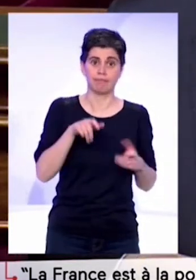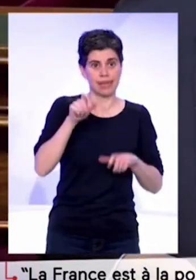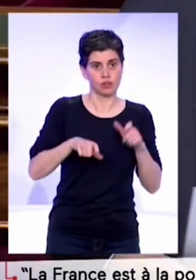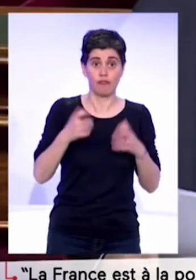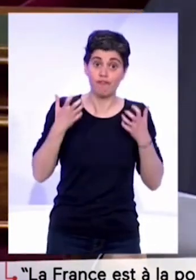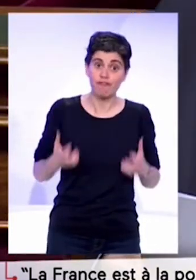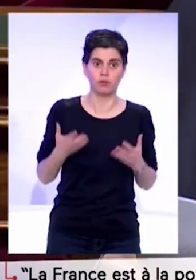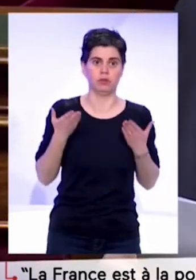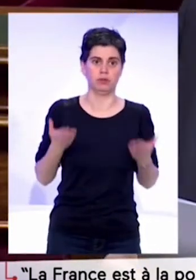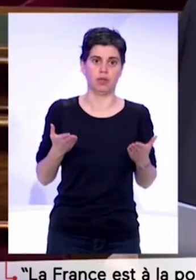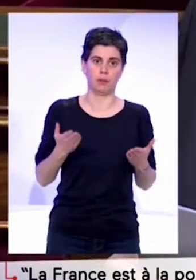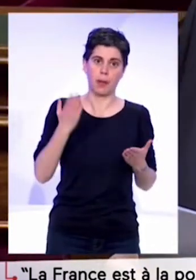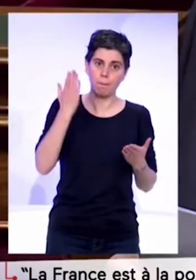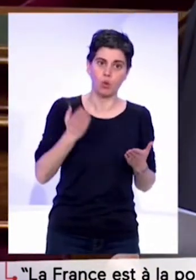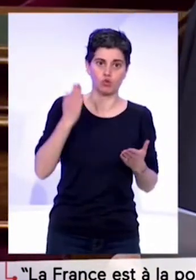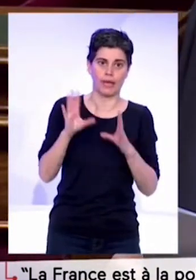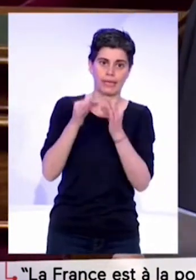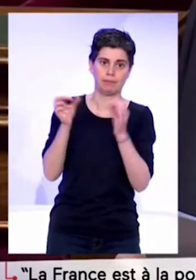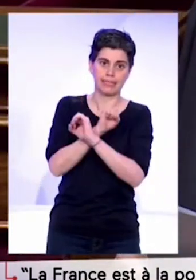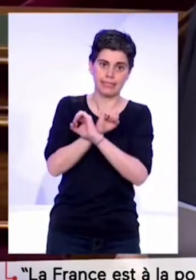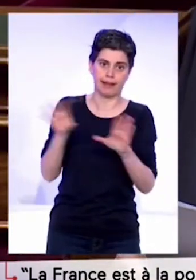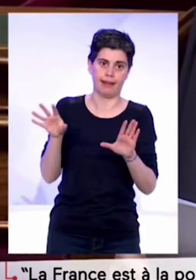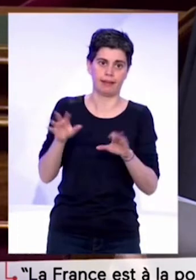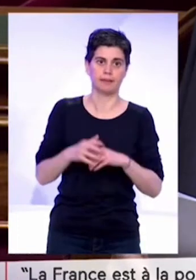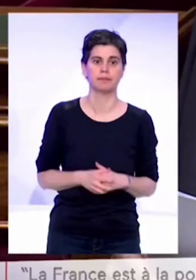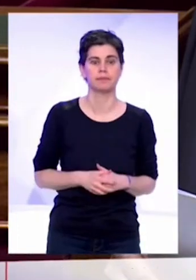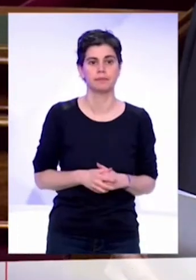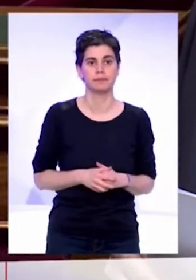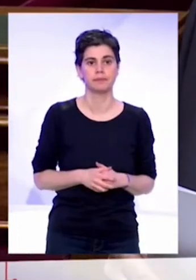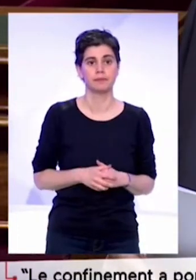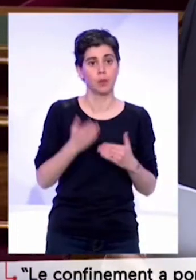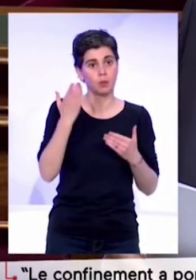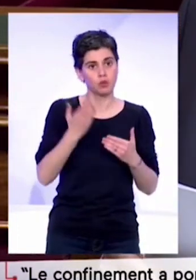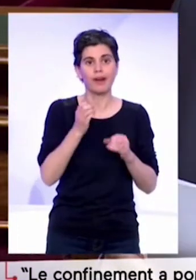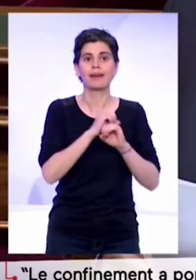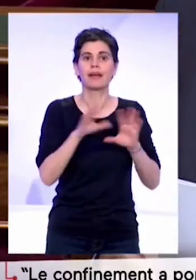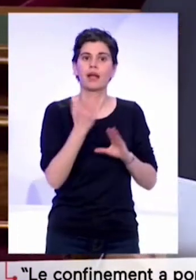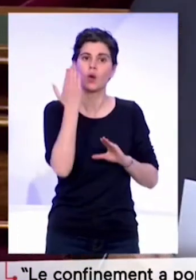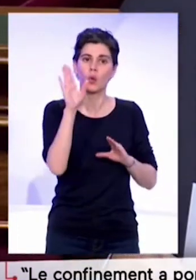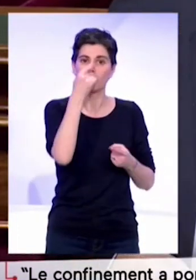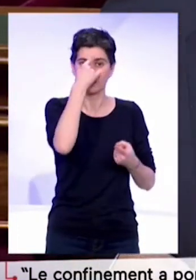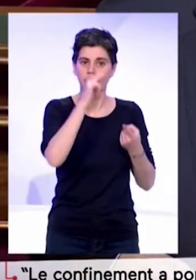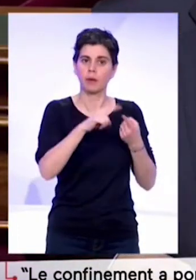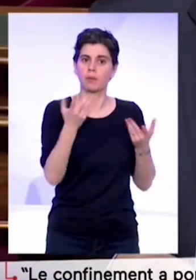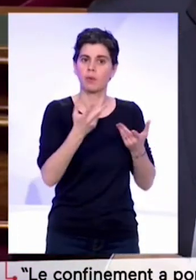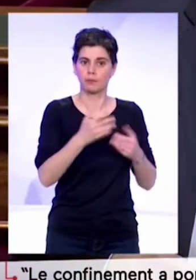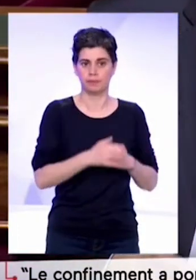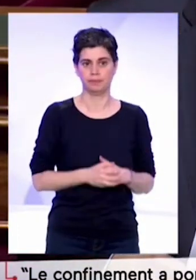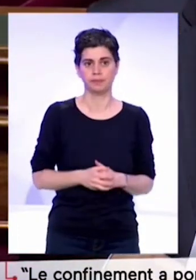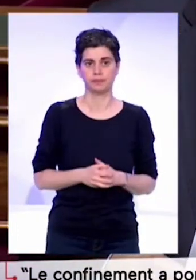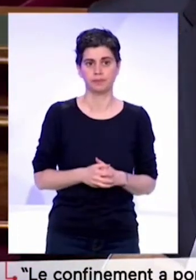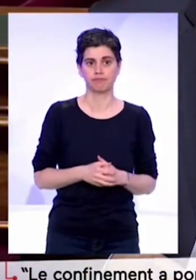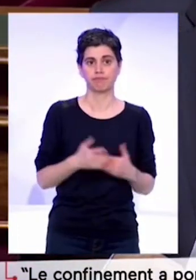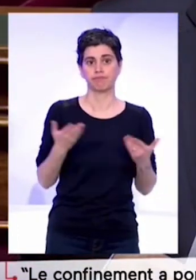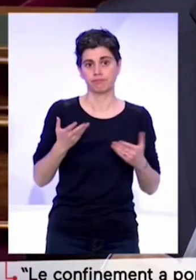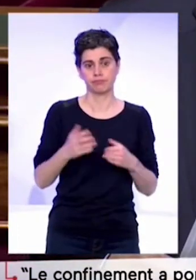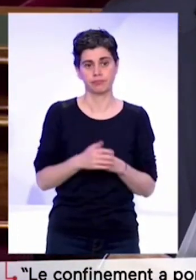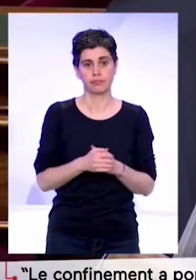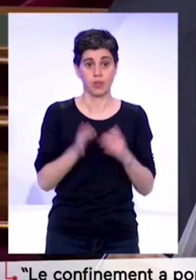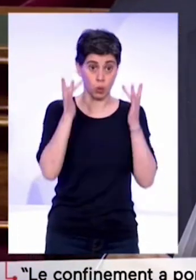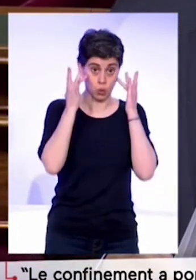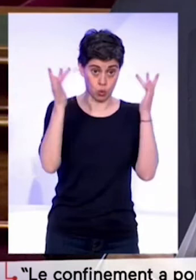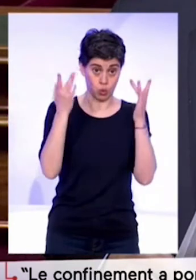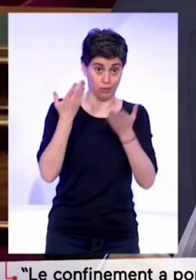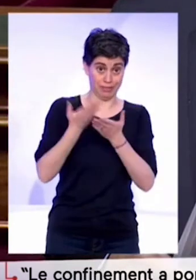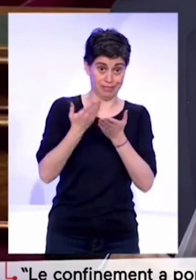besoin de visibilité. Nous avons besoin de visibilité aussi sur différents sujets que vous avez abordés, notamment concernant la culture.